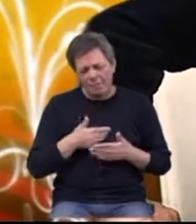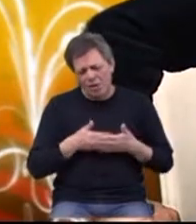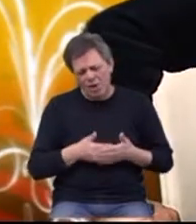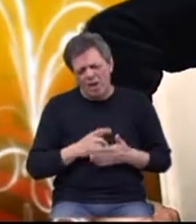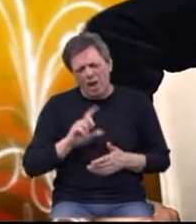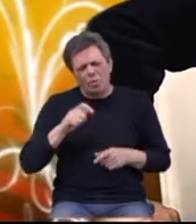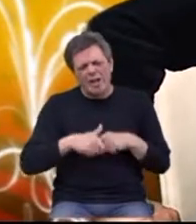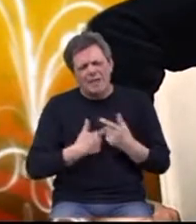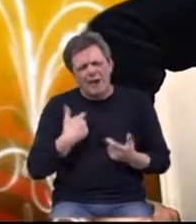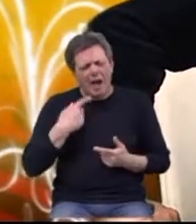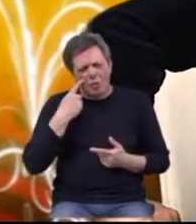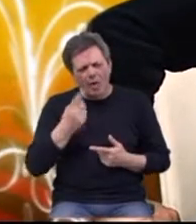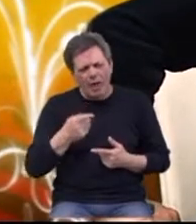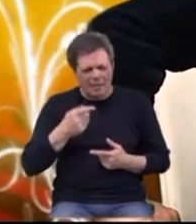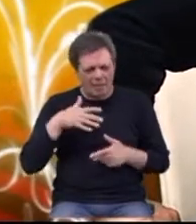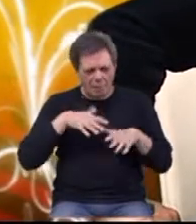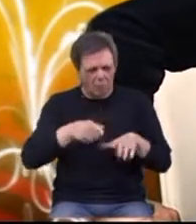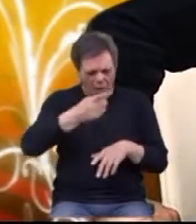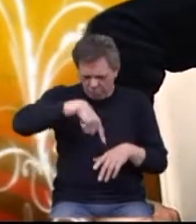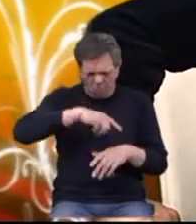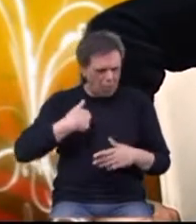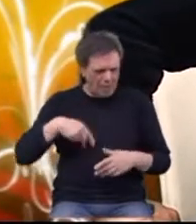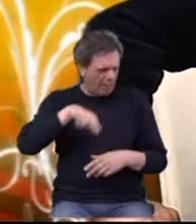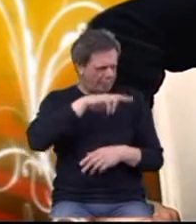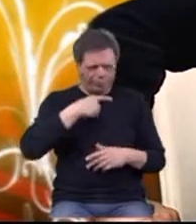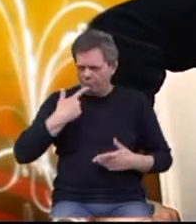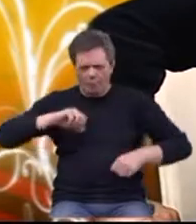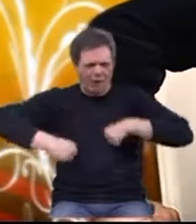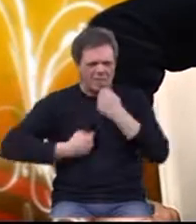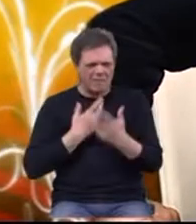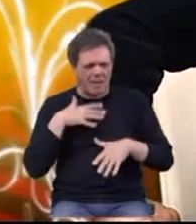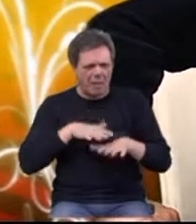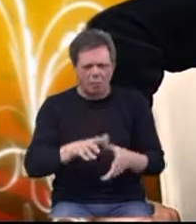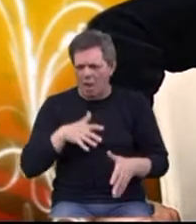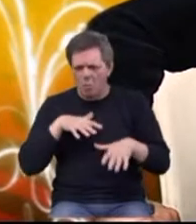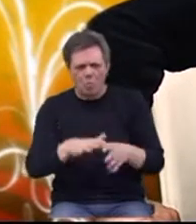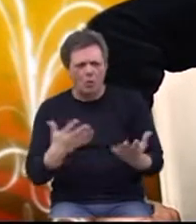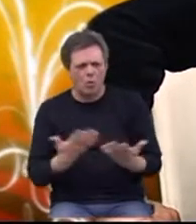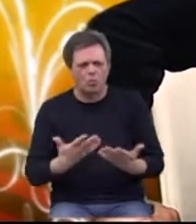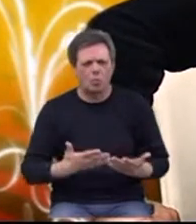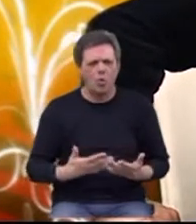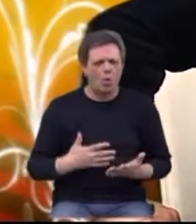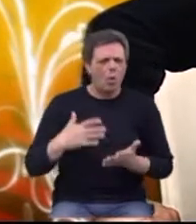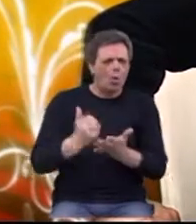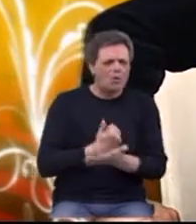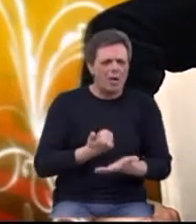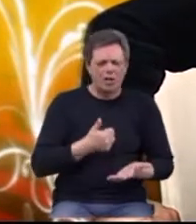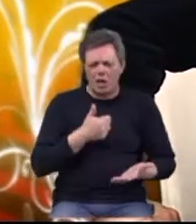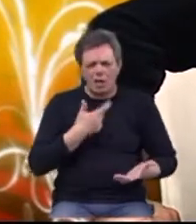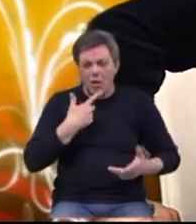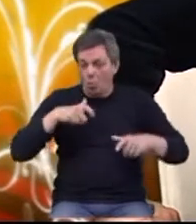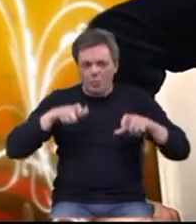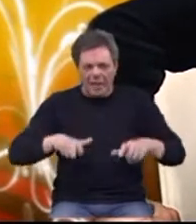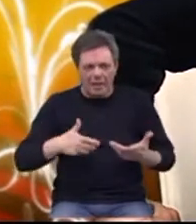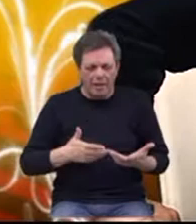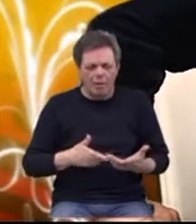druga stvar, ako gledate ljude oko sebe, ako gledate vitalne ljude, ako gledate ljude koji su uspješni i u starijoj